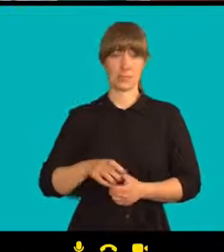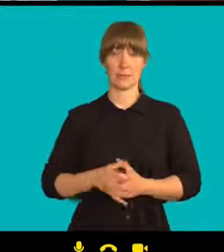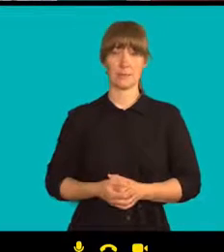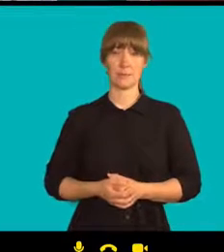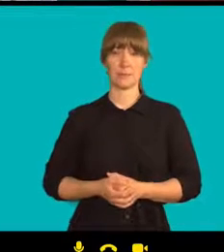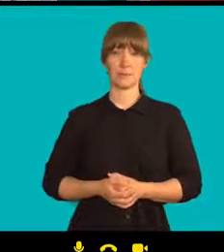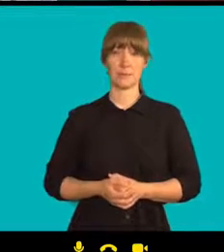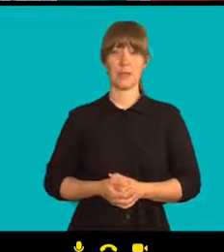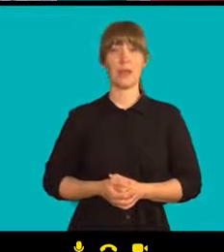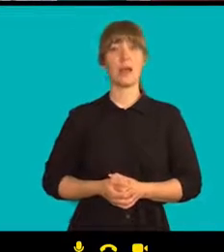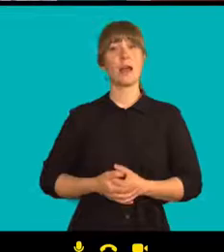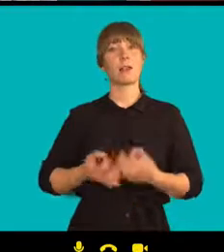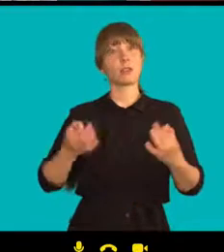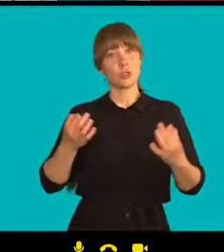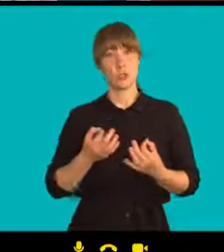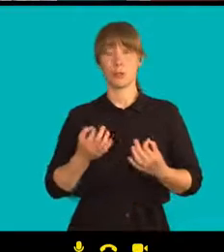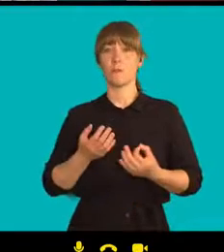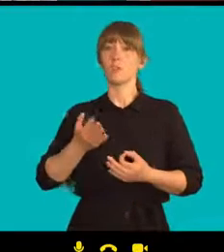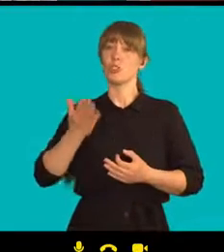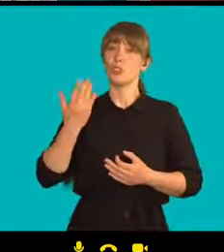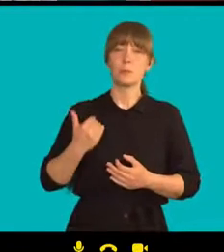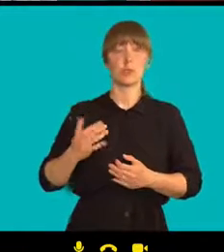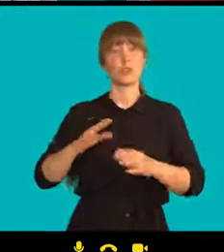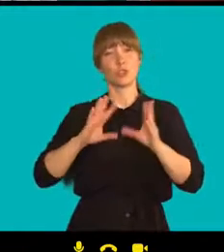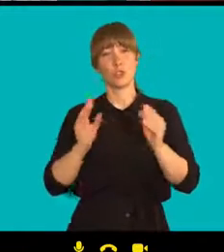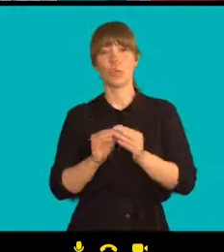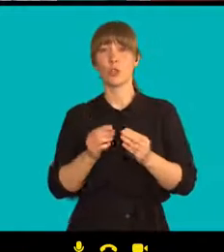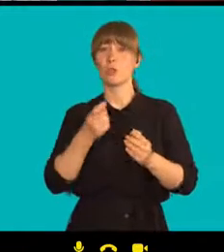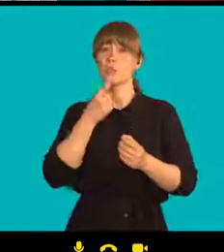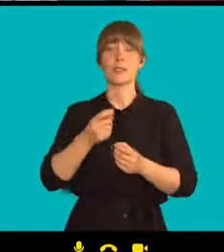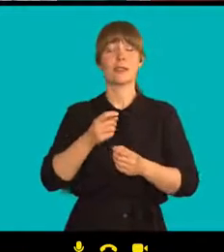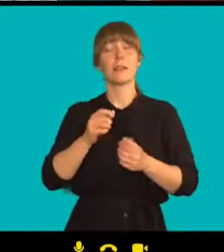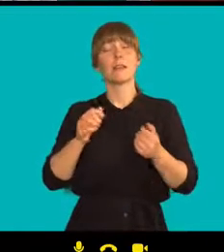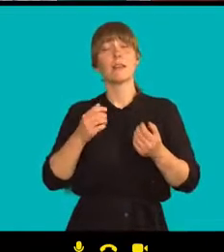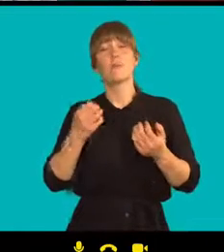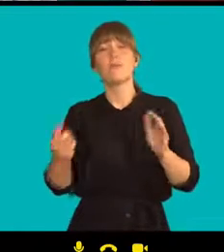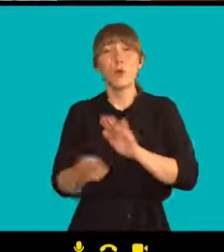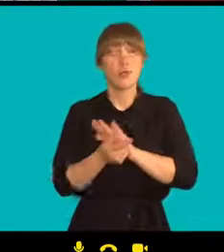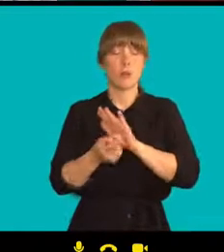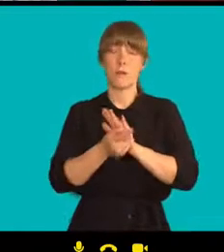A všechno, co jsme chtěli říct, už jsme řekli. A budeme to říkat dál, každý den.